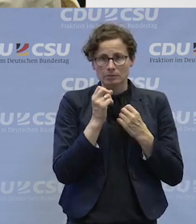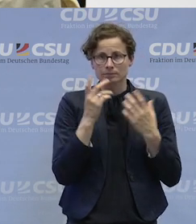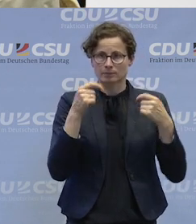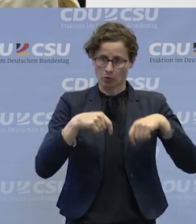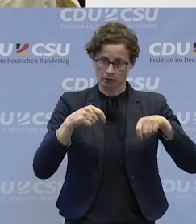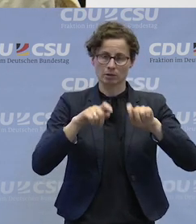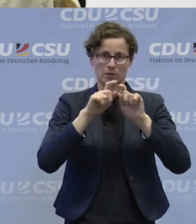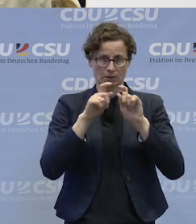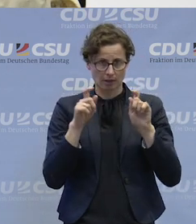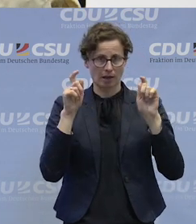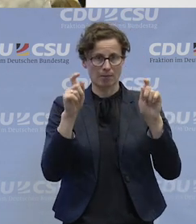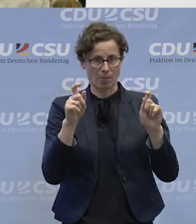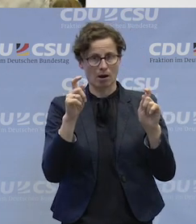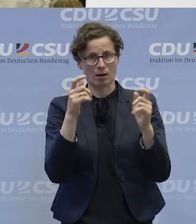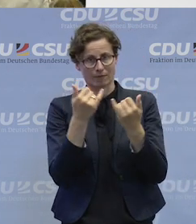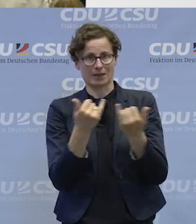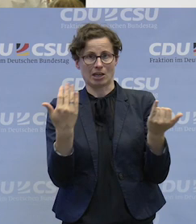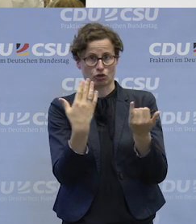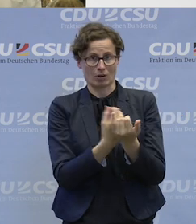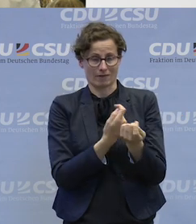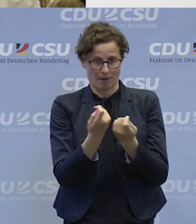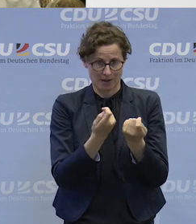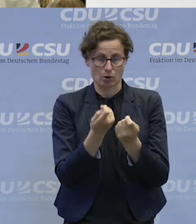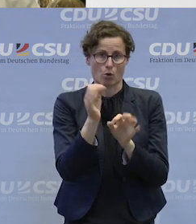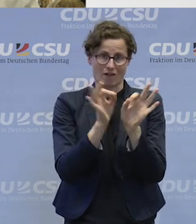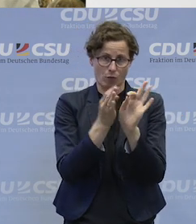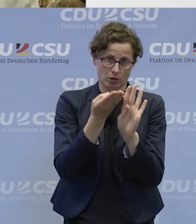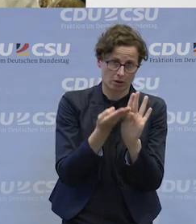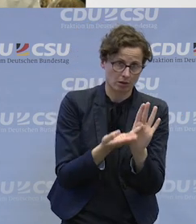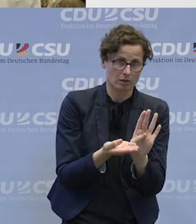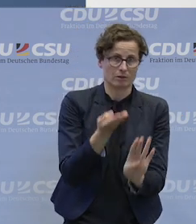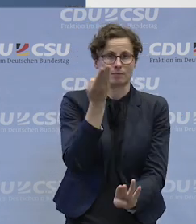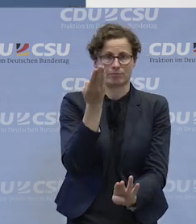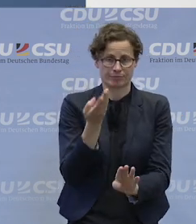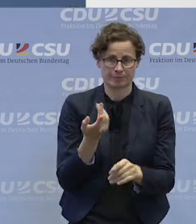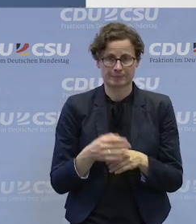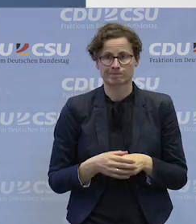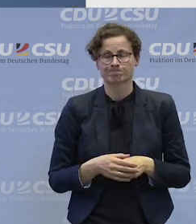Thema am Anfang, wie kann man mehr vermitteln und so etwas. Ich möchte